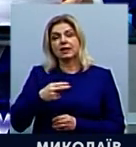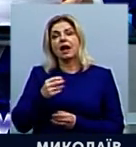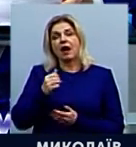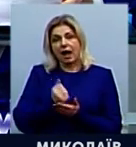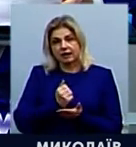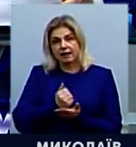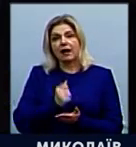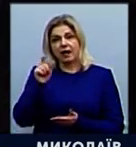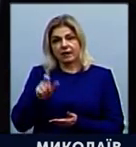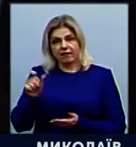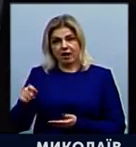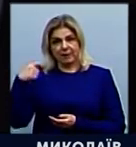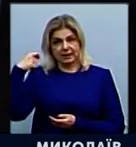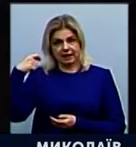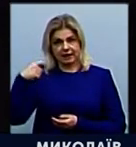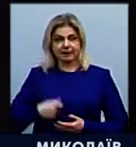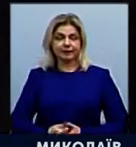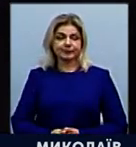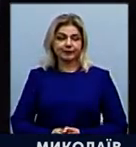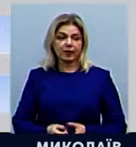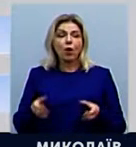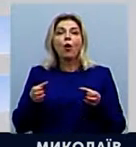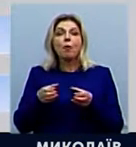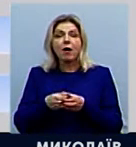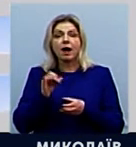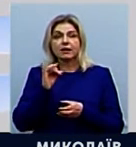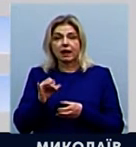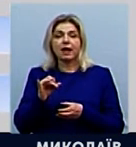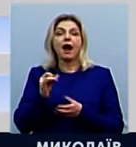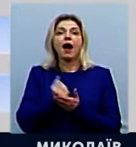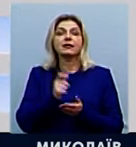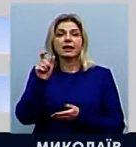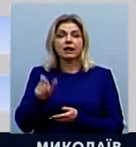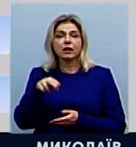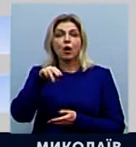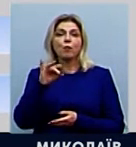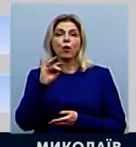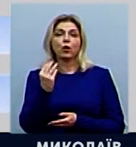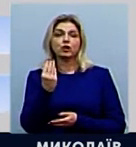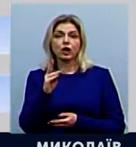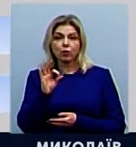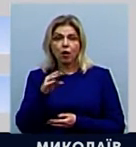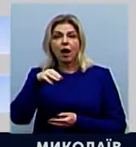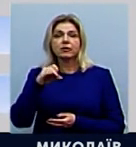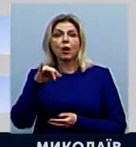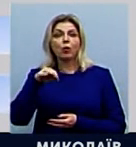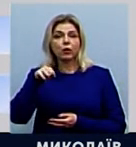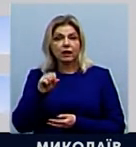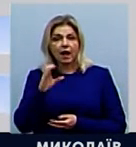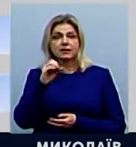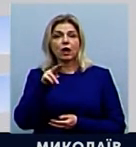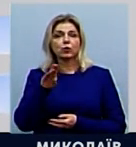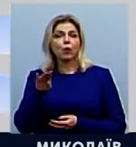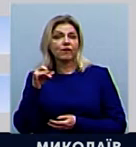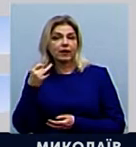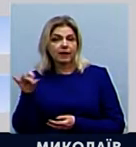президенти. Команда і потенційний кандидат Порошенка, Тарута, Садовий, Тимошенко і Ілляшко.